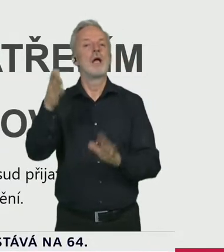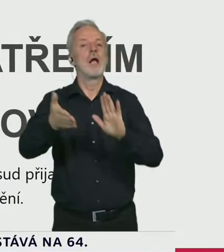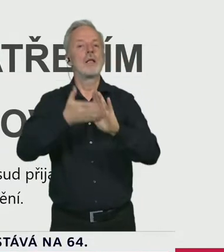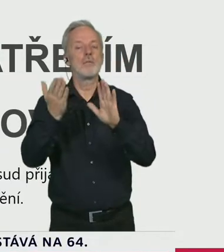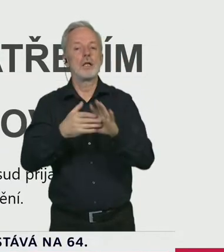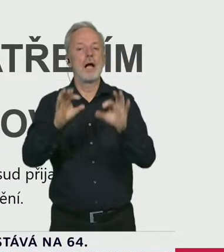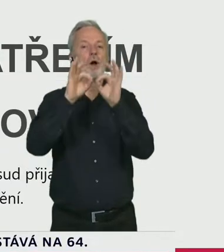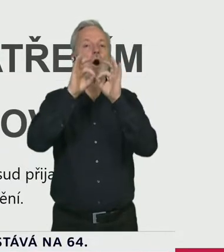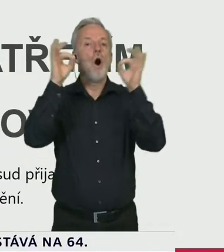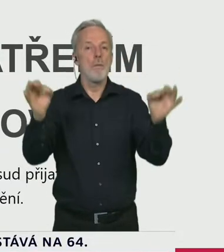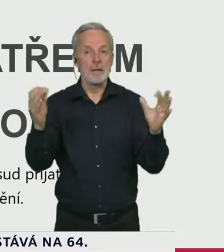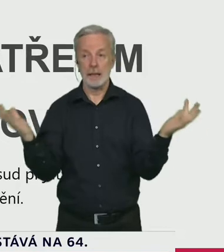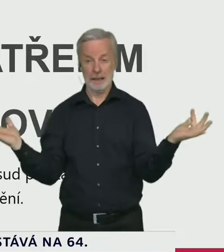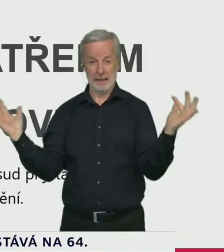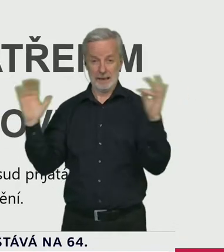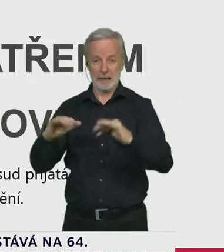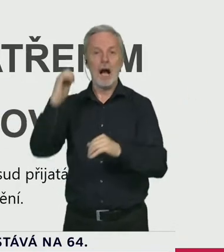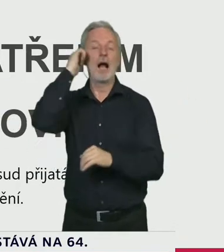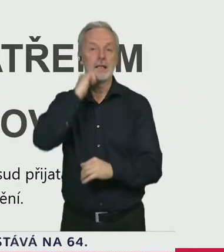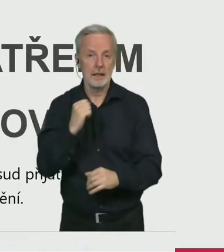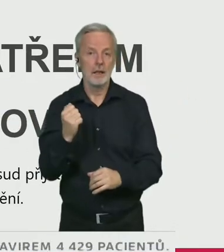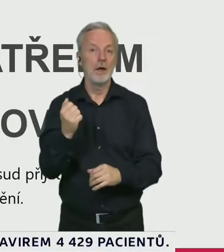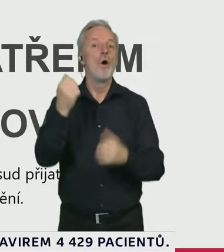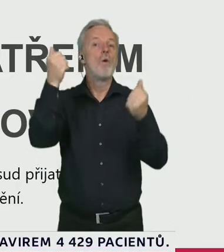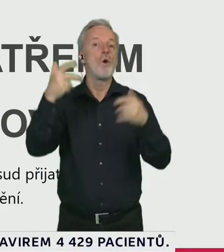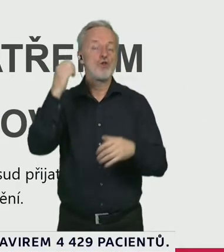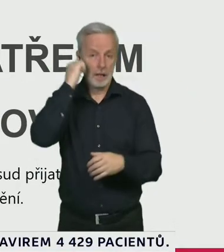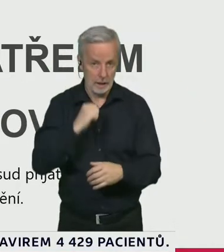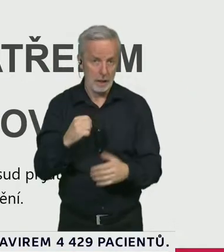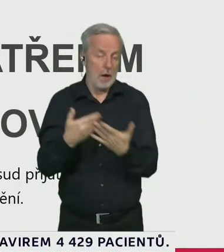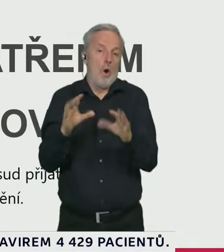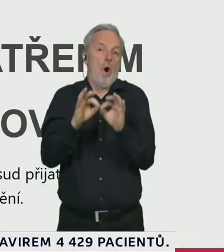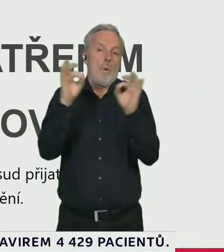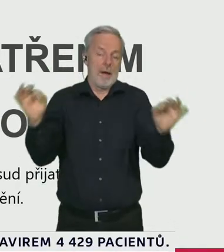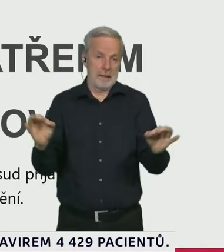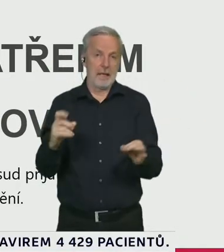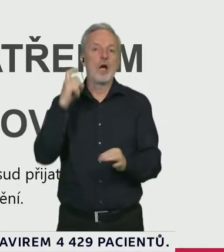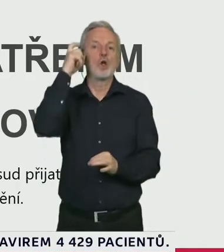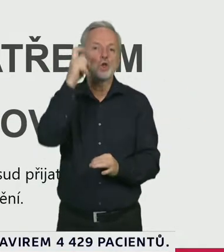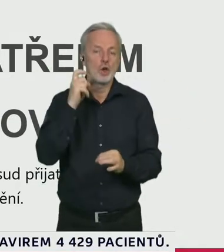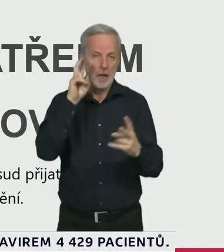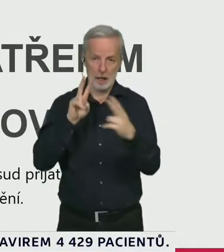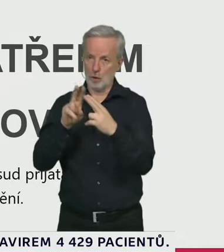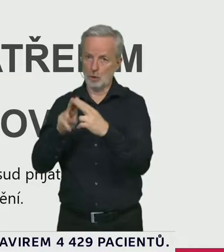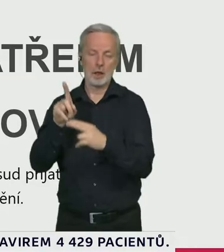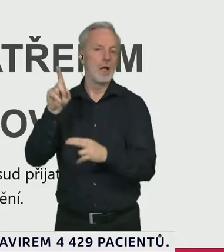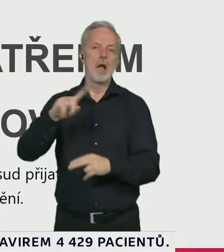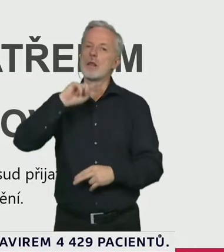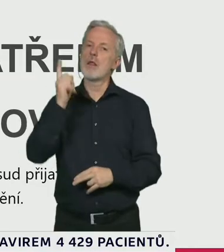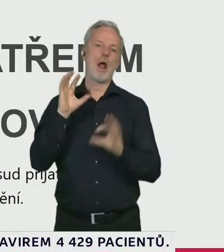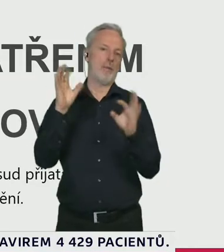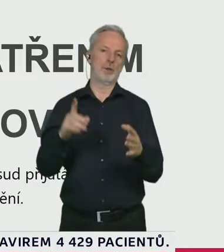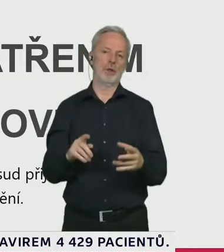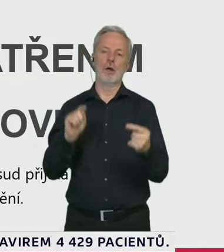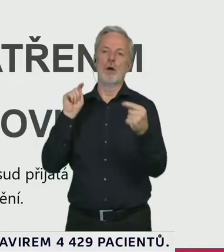jiných slovech omezení sociálního kontaktu, je to, co je nejefektivnější proti šíření